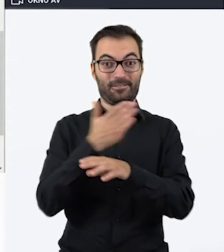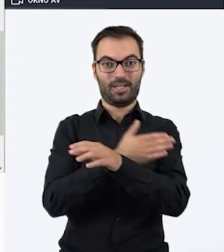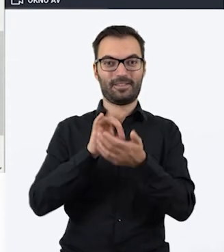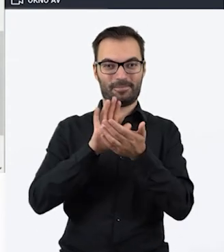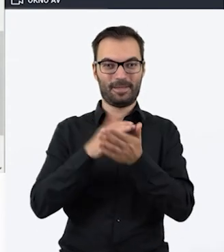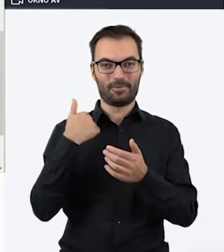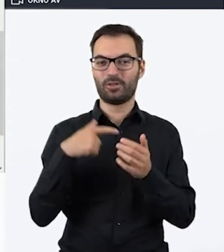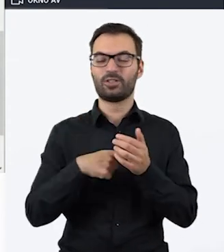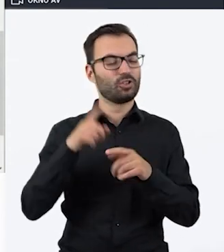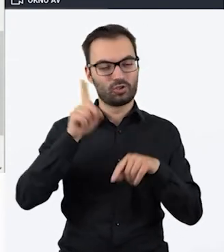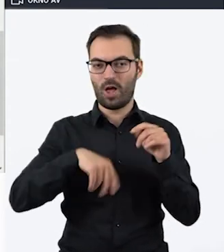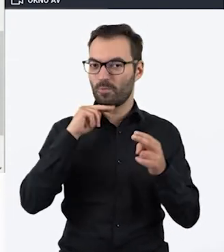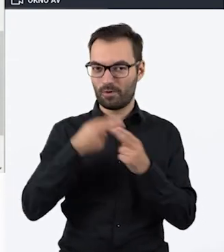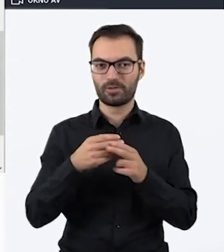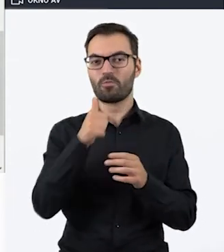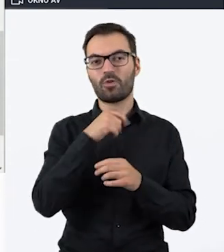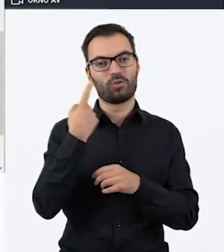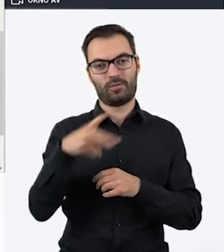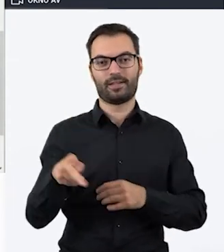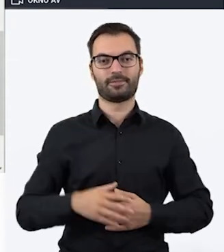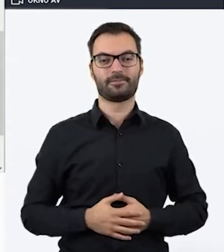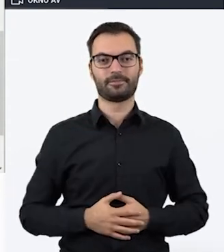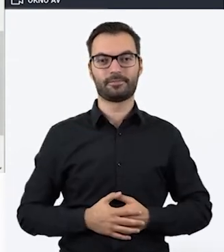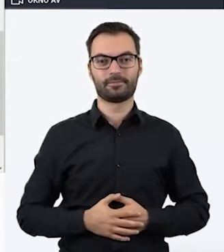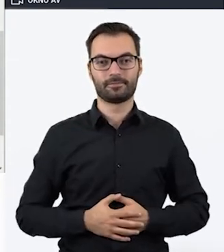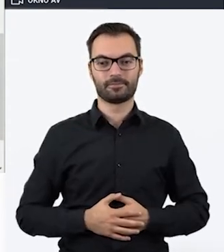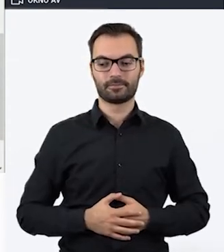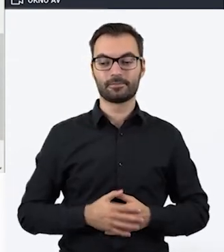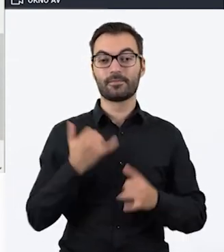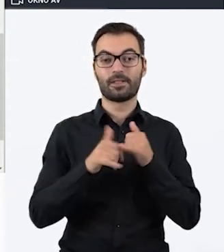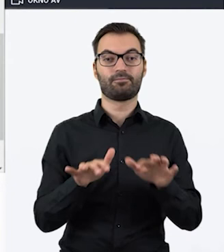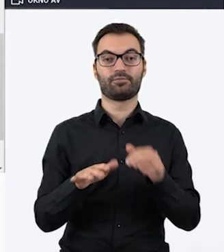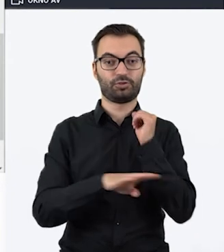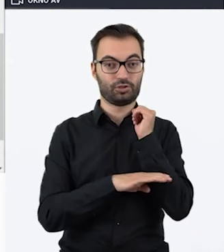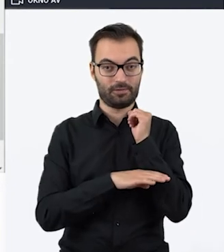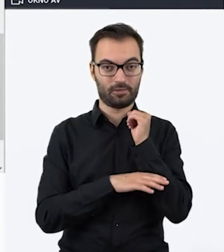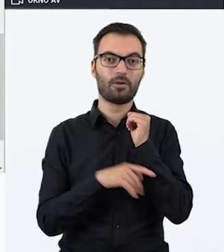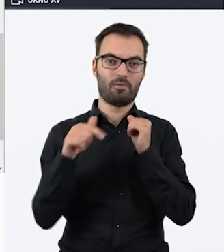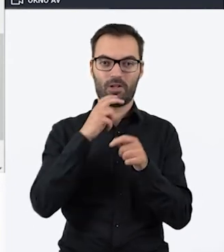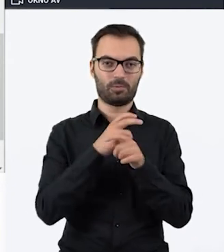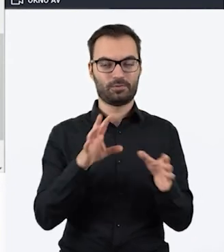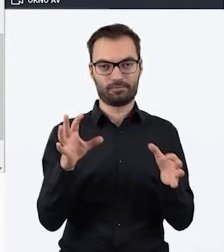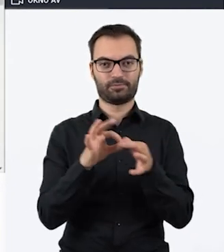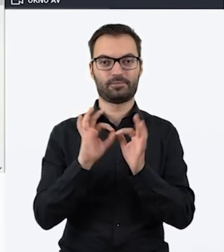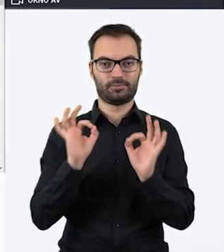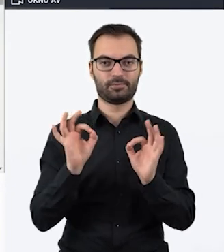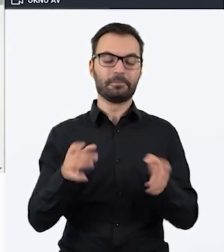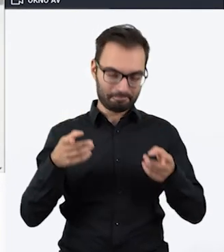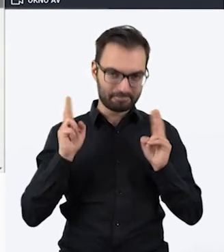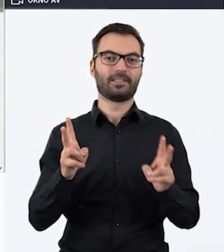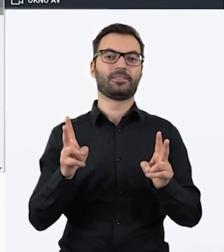okienku, że to nie ta odpowiedź. spróbuj ponownie. Jeśli wpiszę drzewo, powinno przejść dalej. I rzeczywiście